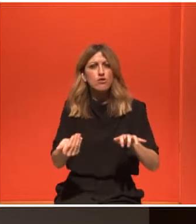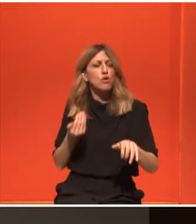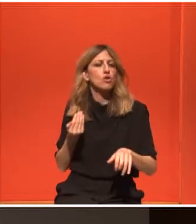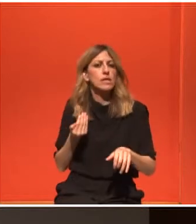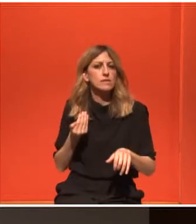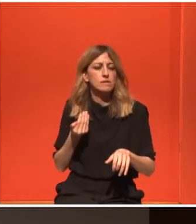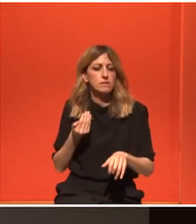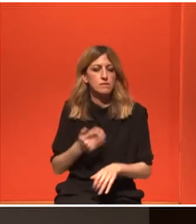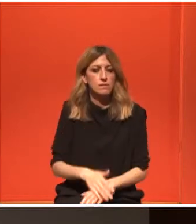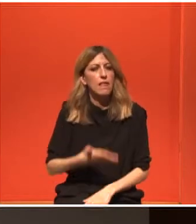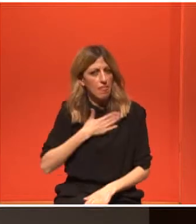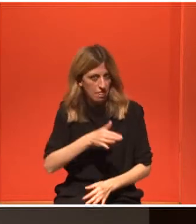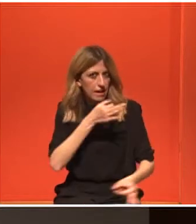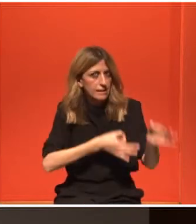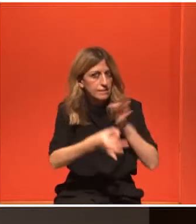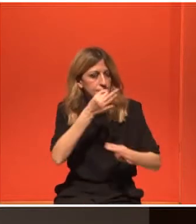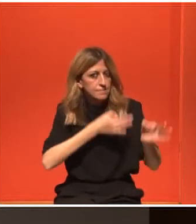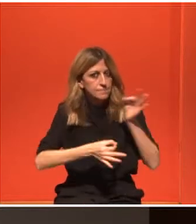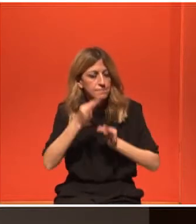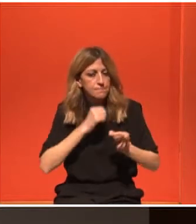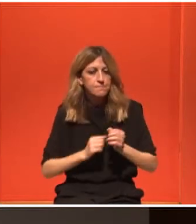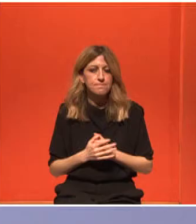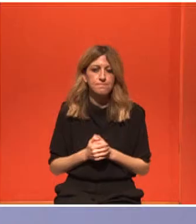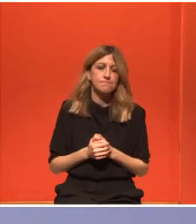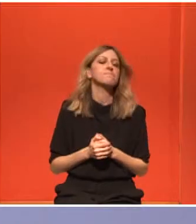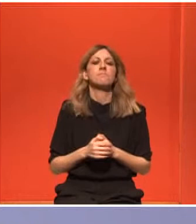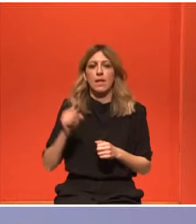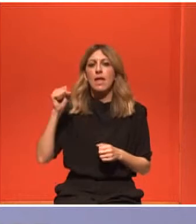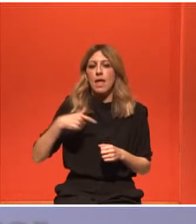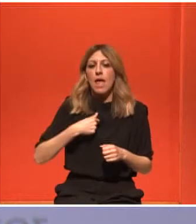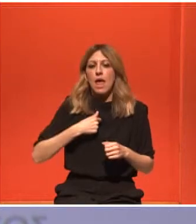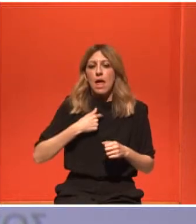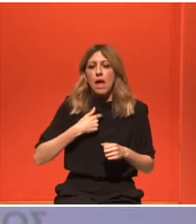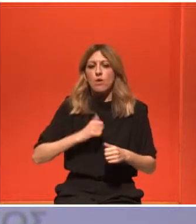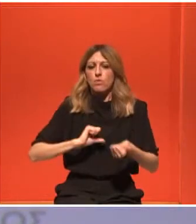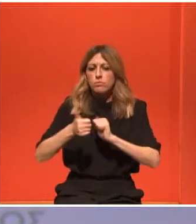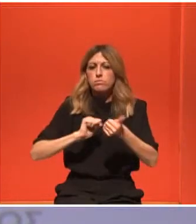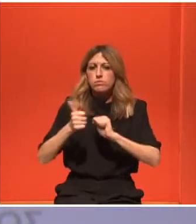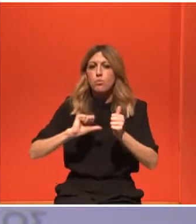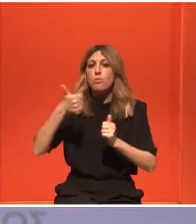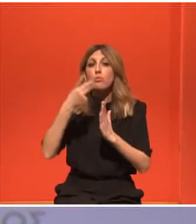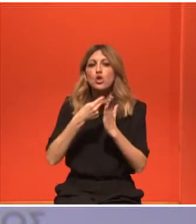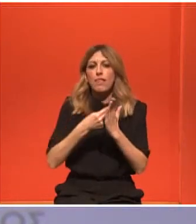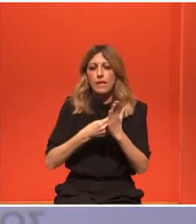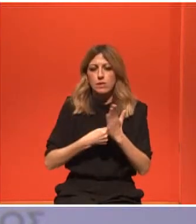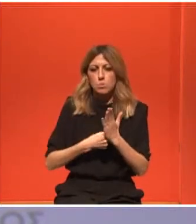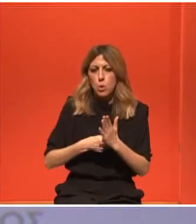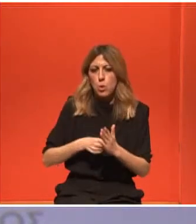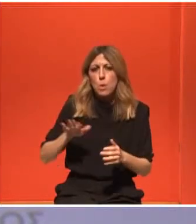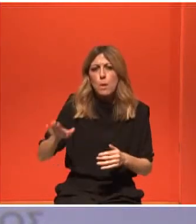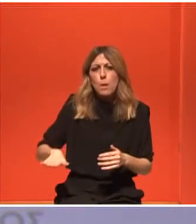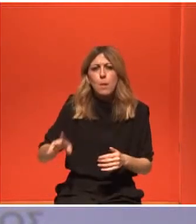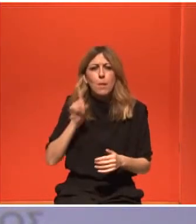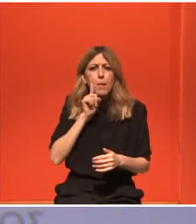και... Λοιπόν, εγώ έκανα πρωτοαθλητισμό από πολύ μικρή. Όταν ξαφνικά στα 12